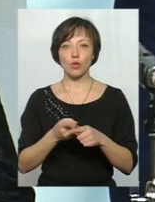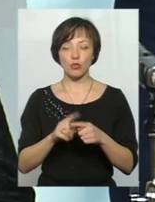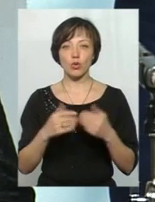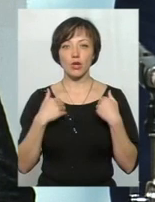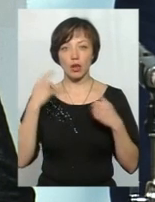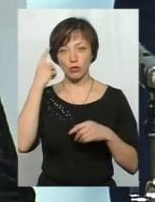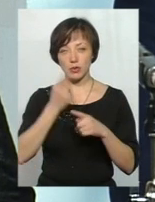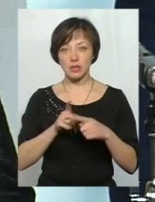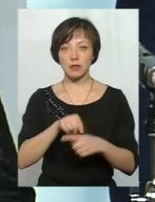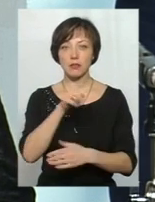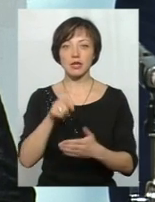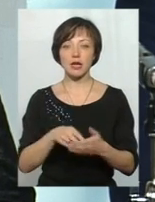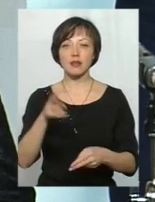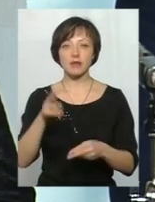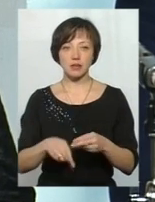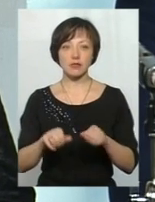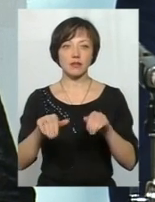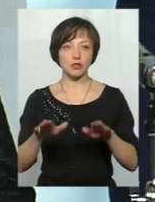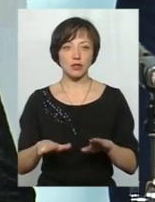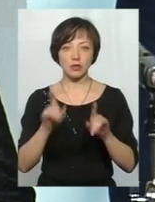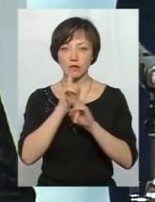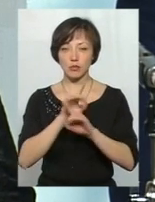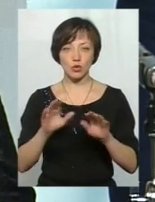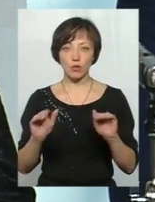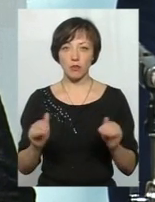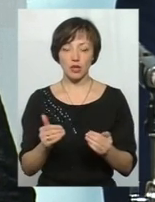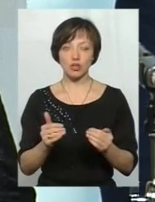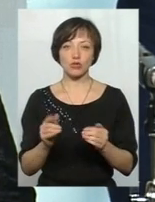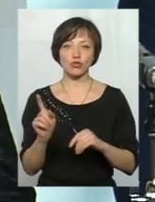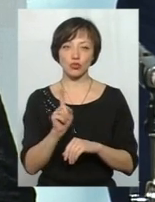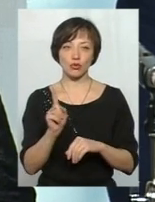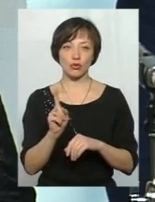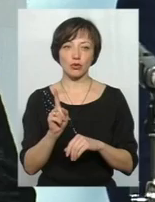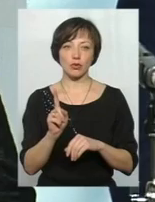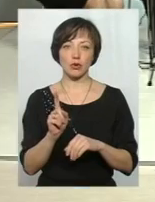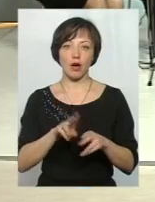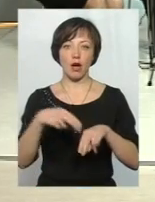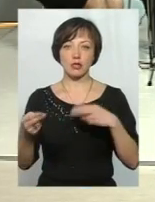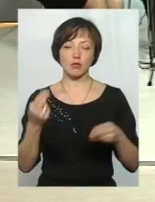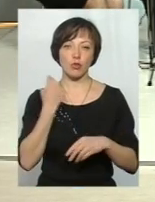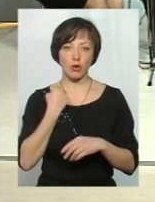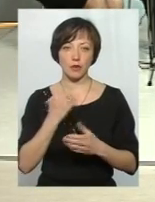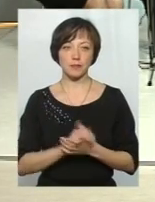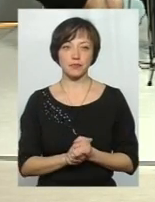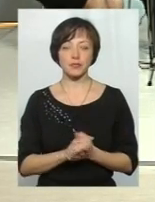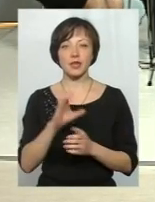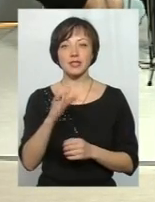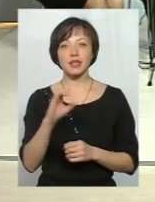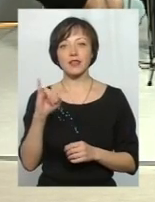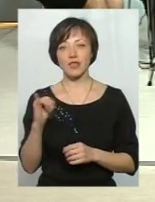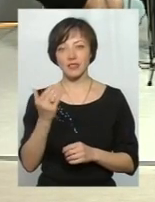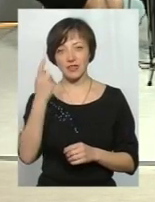що це питання в кінці кінців зрушиться, не буде обмежено лише тим, що гасимо борги. Сергій Іванович, ви